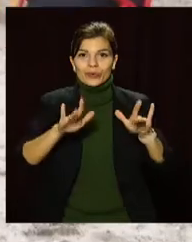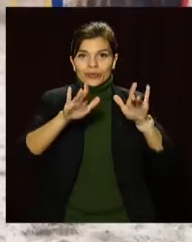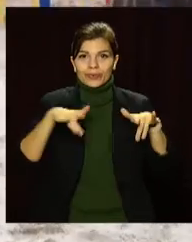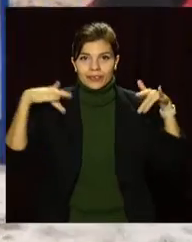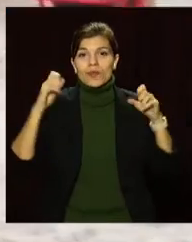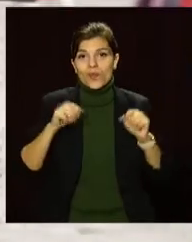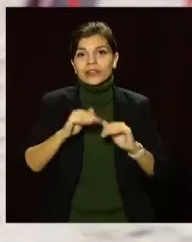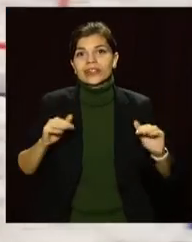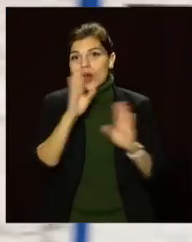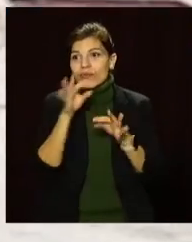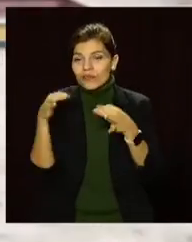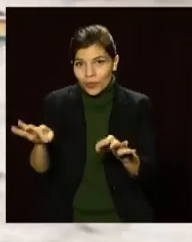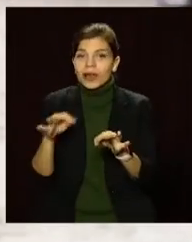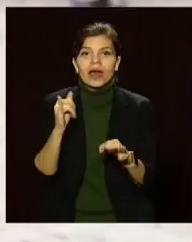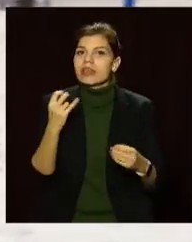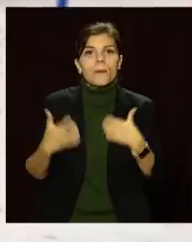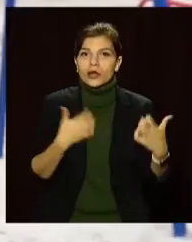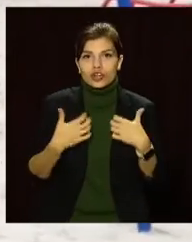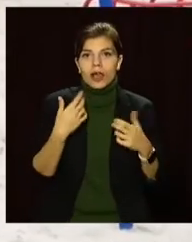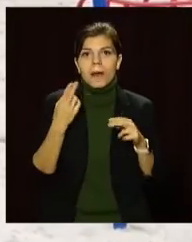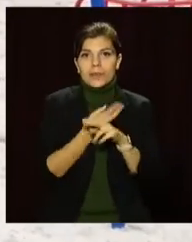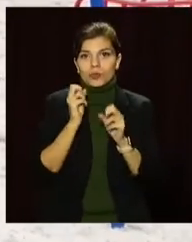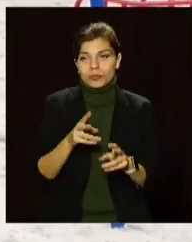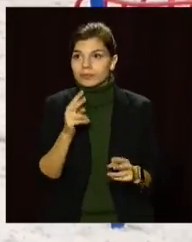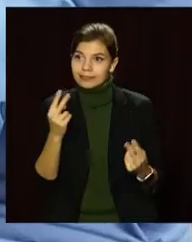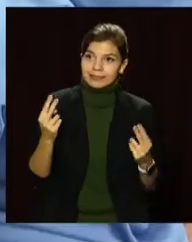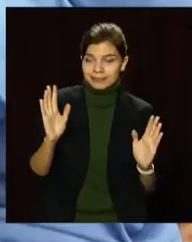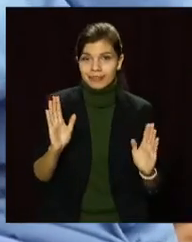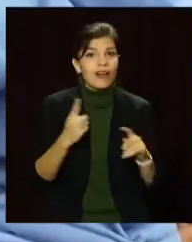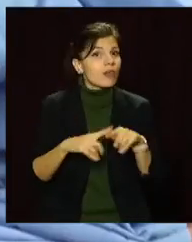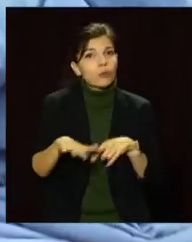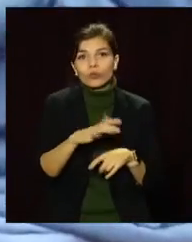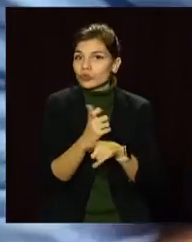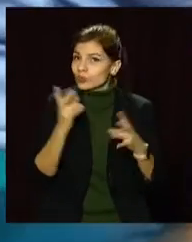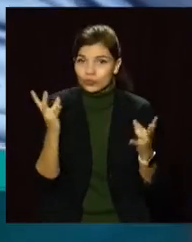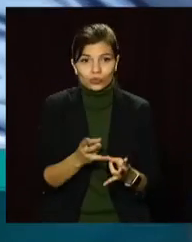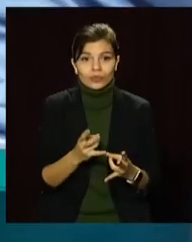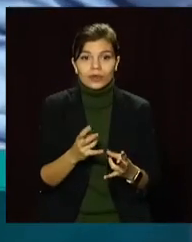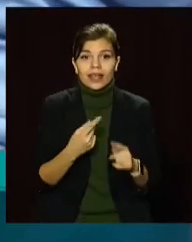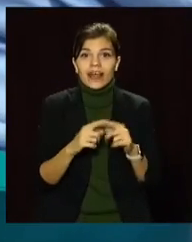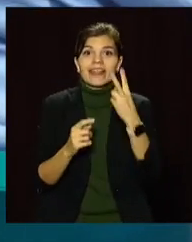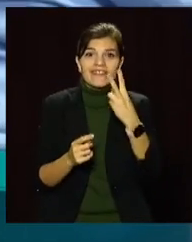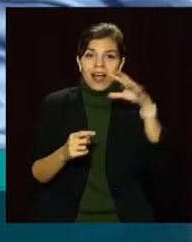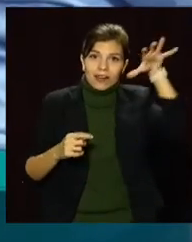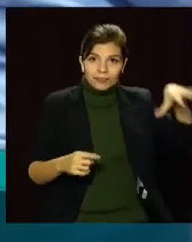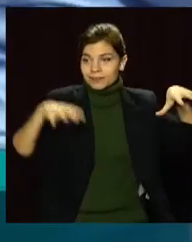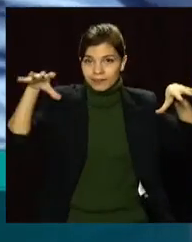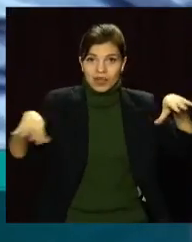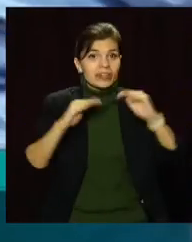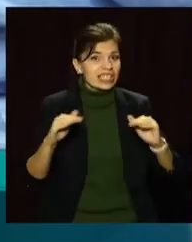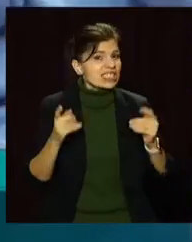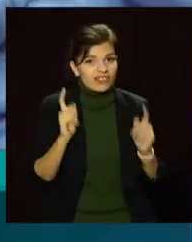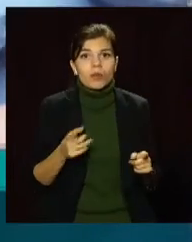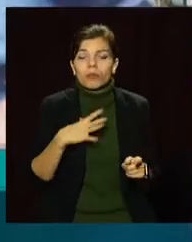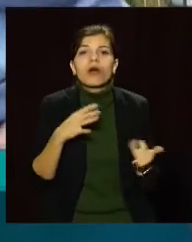дітей на прогулянку та не хвилюватися за їхню безпеку. Дуже була потрібна ця площа, два цих комплекси, тому що дітям дій